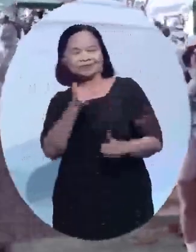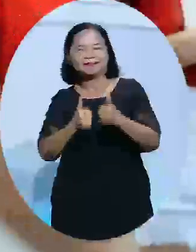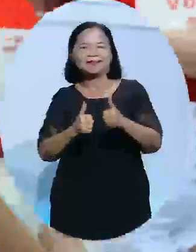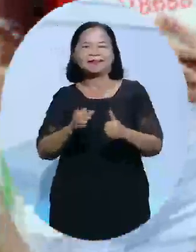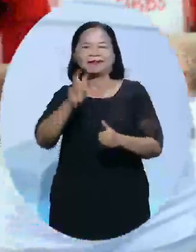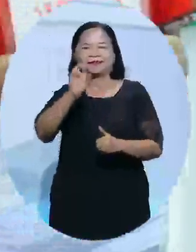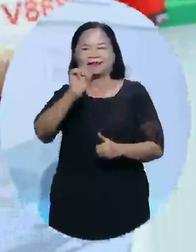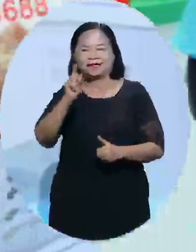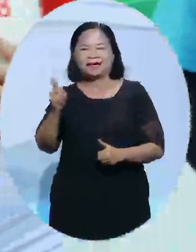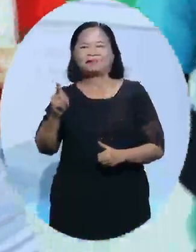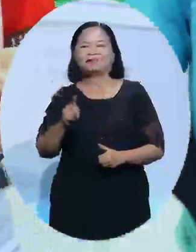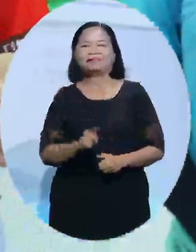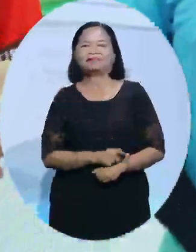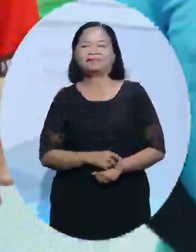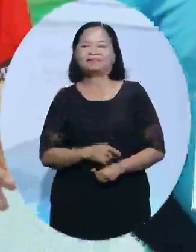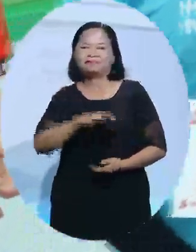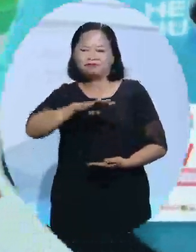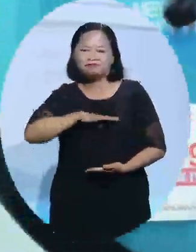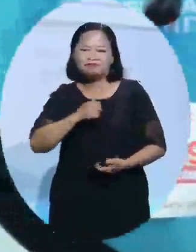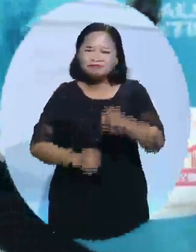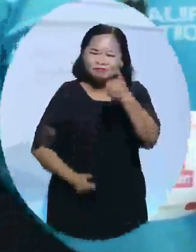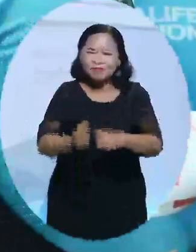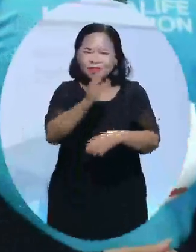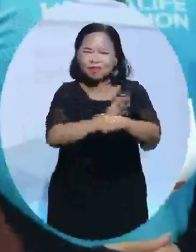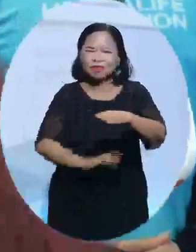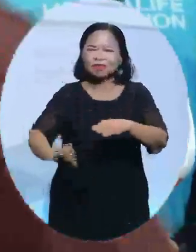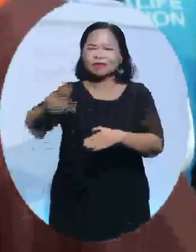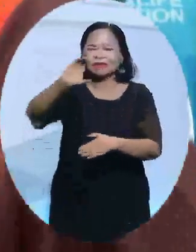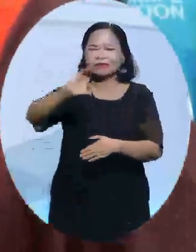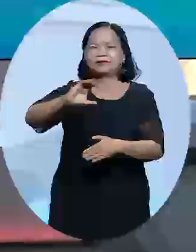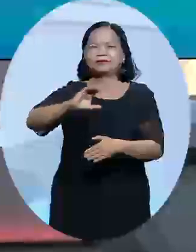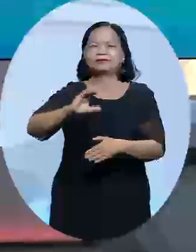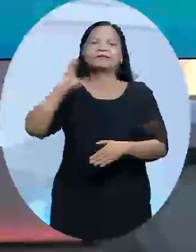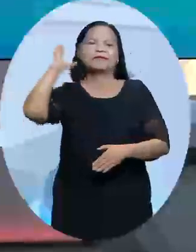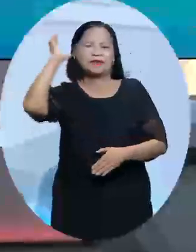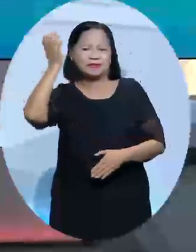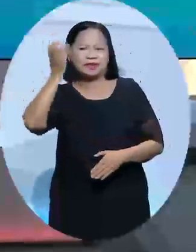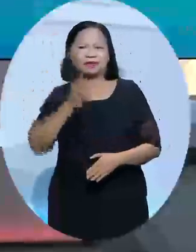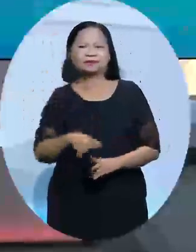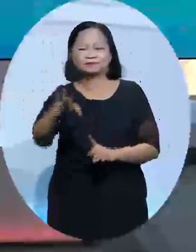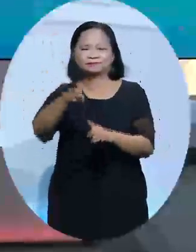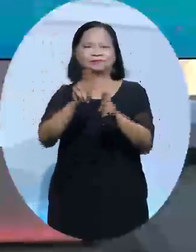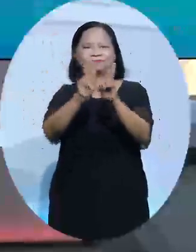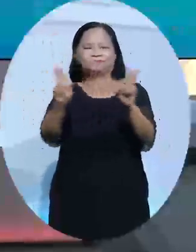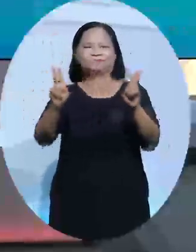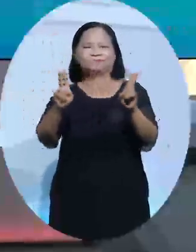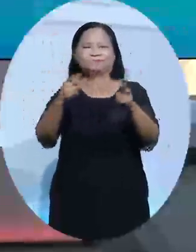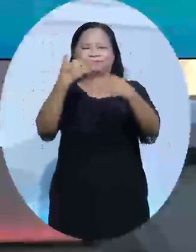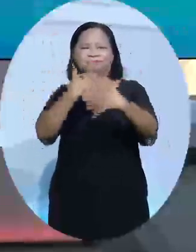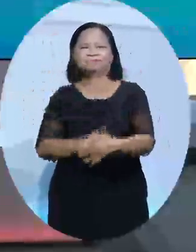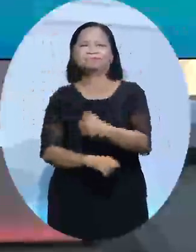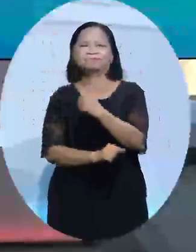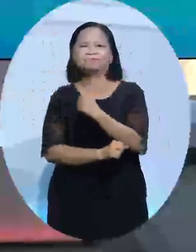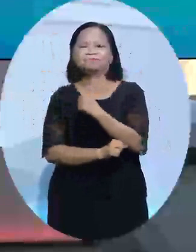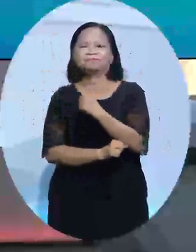SEA Games, ASEAN Games và các giải Điền Kinh Châu Lục Thế Giới. Thông tin vừa rồi đã khép lại bản tin buổi trưa của Đài